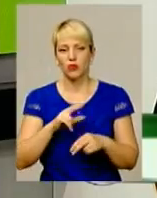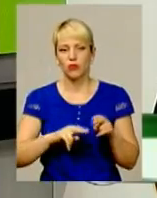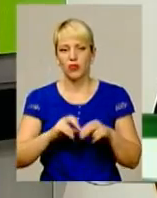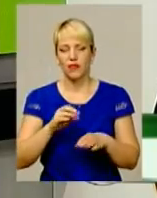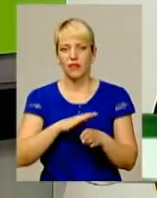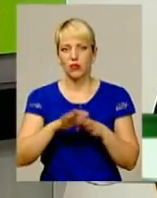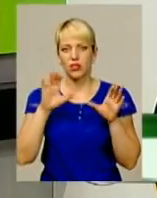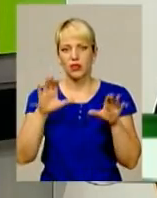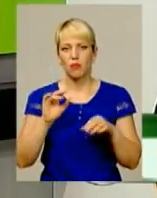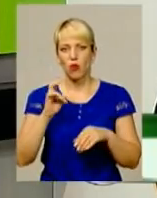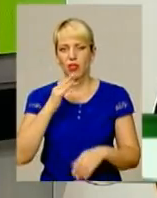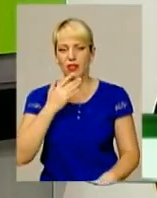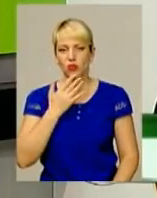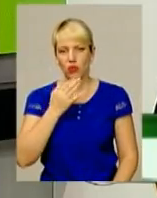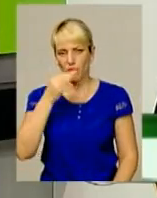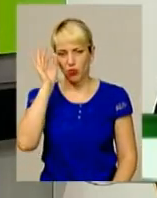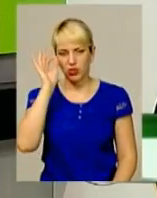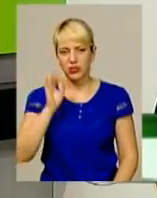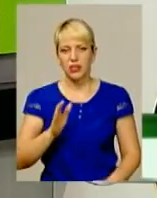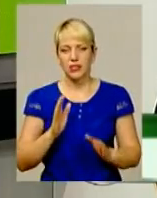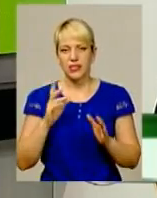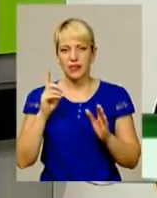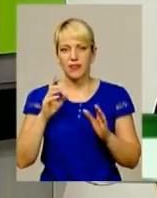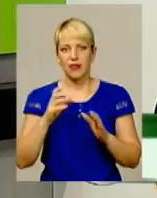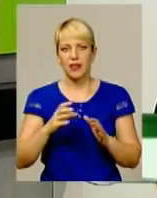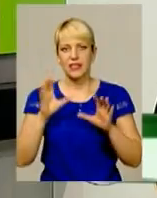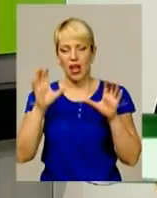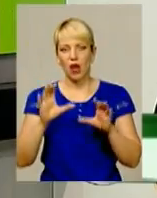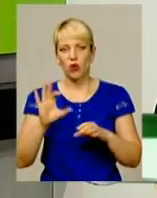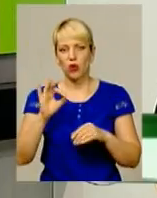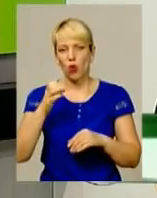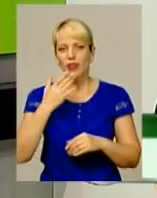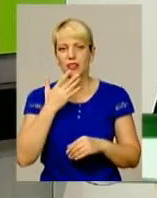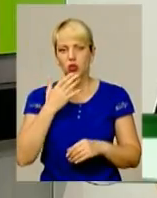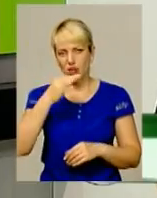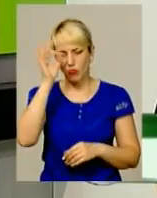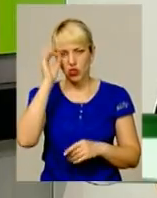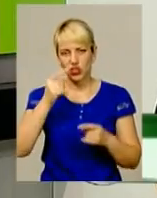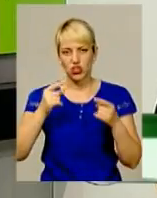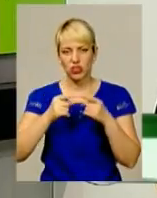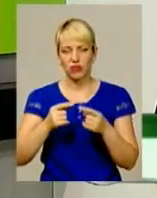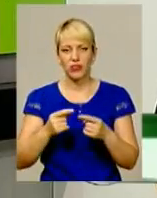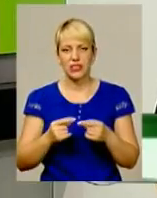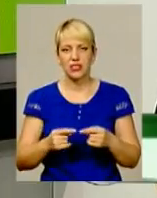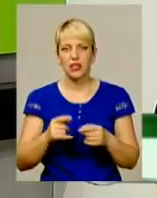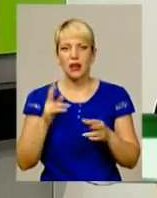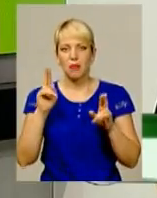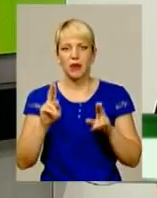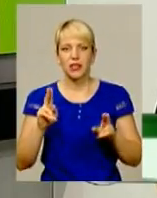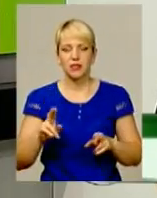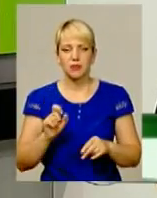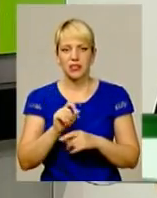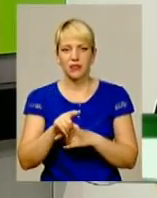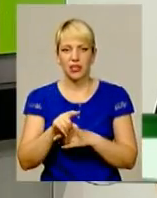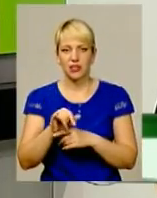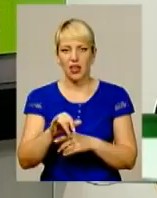виконання закону про Національну поліцію. Саме в законі про Національну поліцію чітко визначено принципи діяльності Національної поліції, завдання,